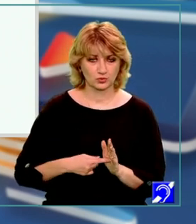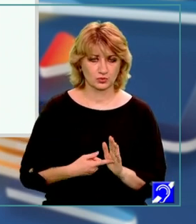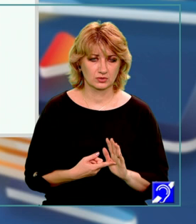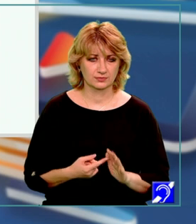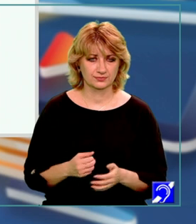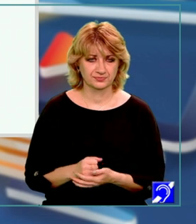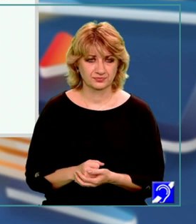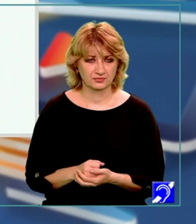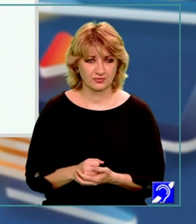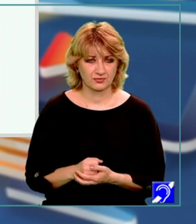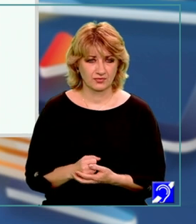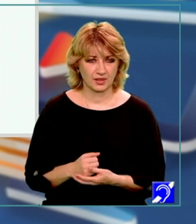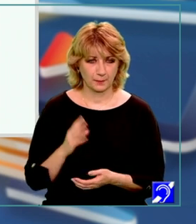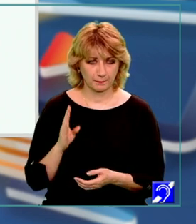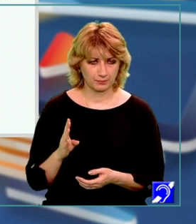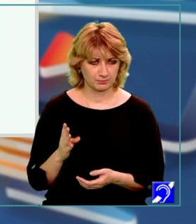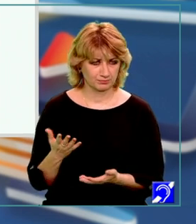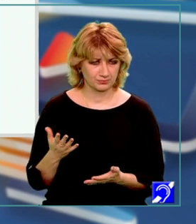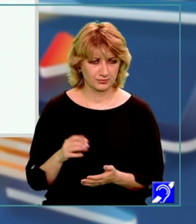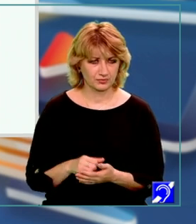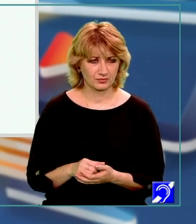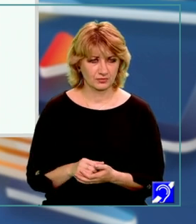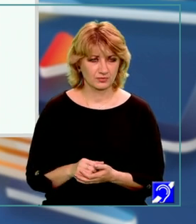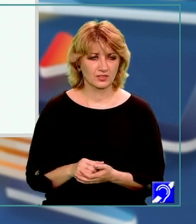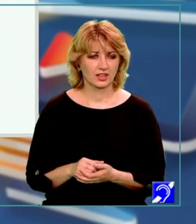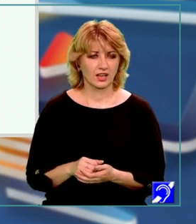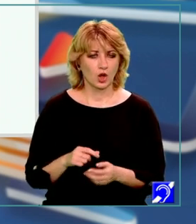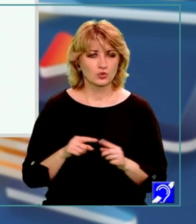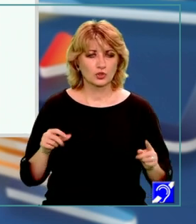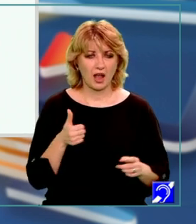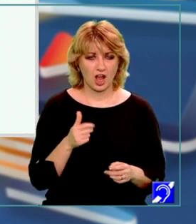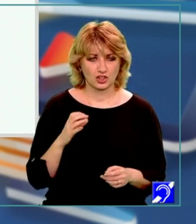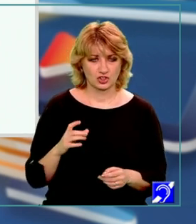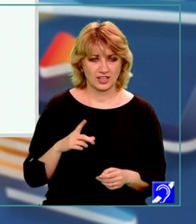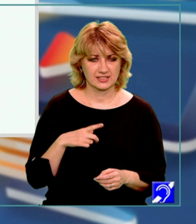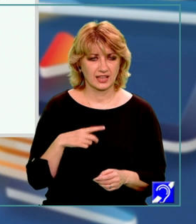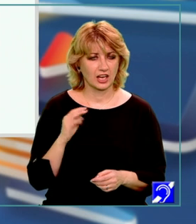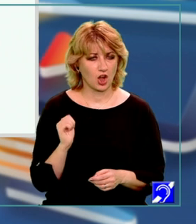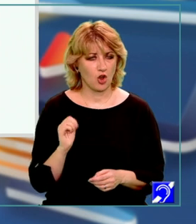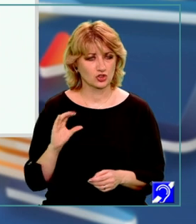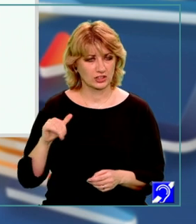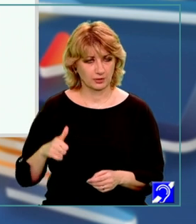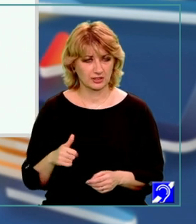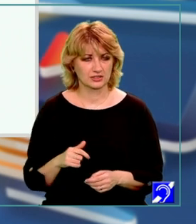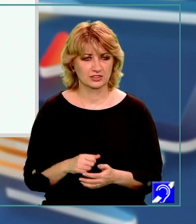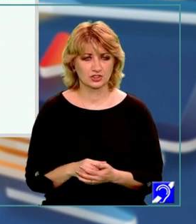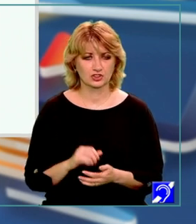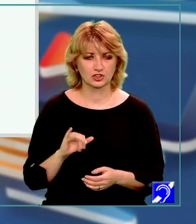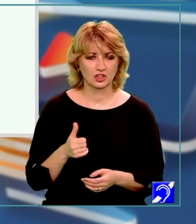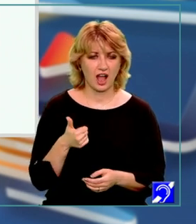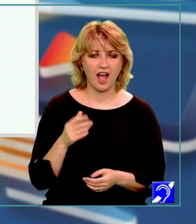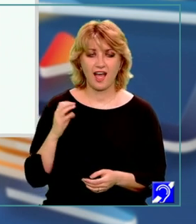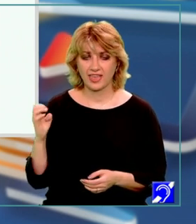lungimea laturii AC este de 9 centimetri iar lungimea segmentului AE este de 4 centimetri